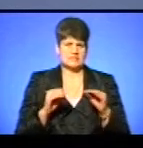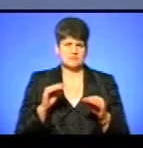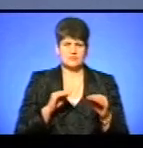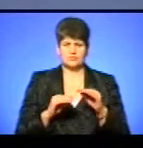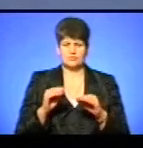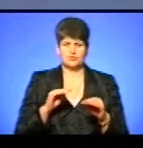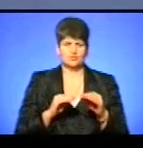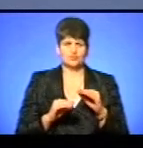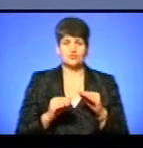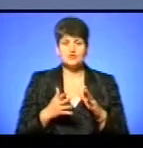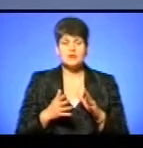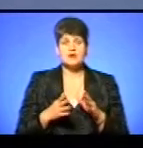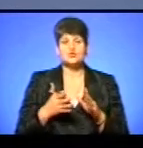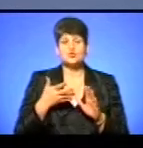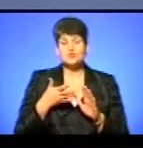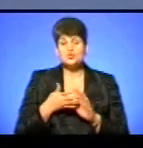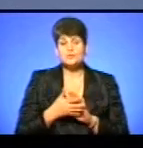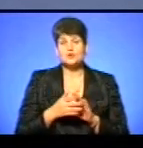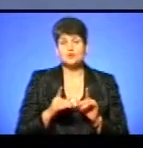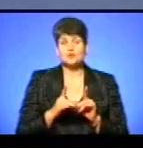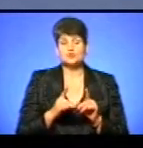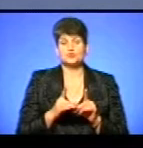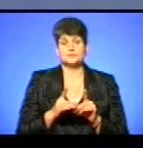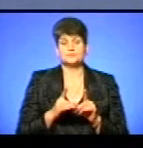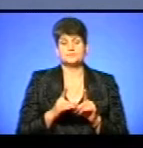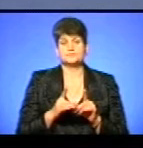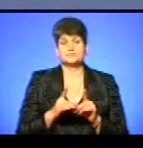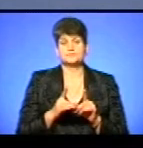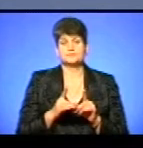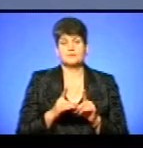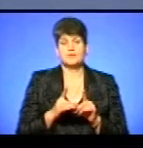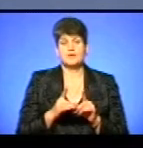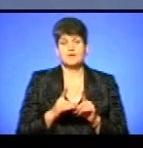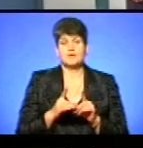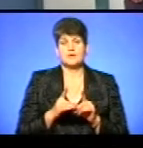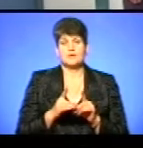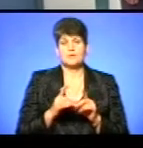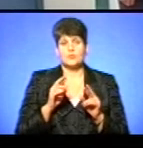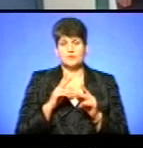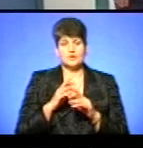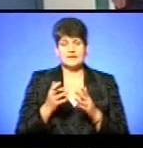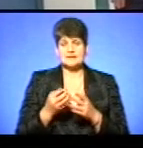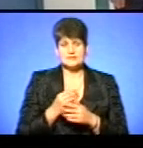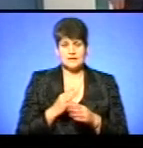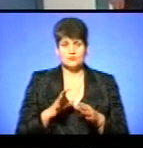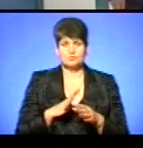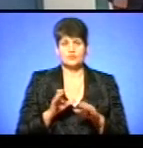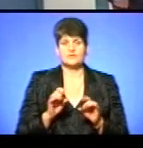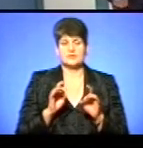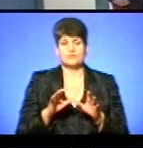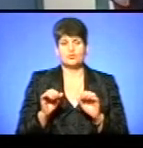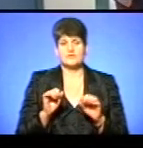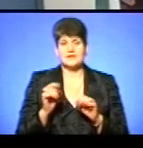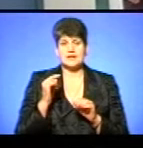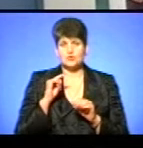комплектуючих. Зрозуміло, що грішень чи похибок не було знайдено, і зрозуміло, що було передано в управління